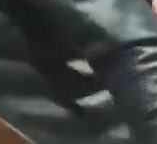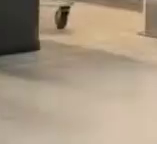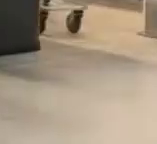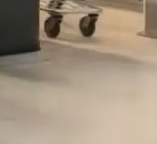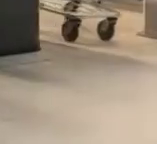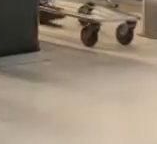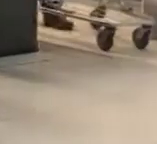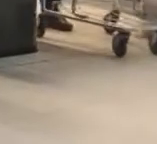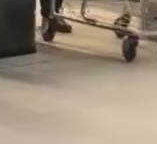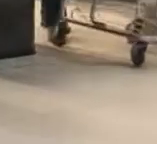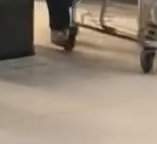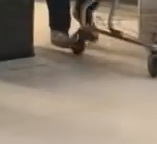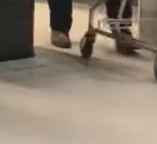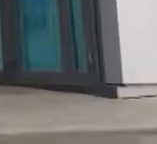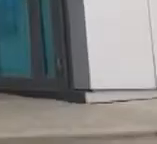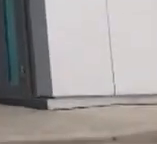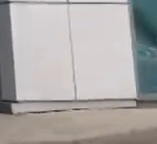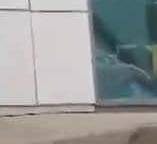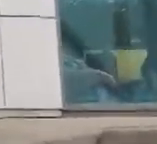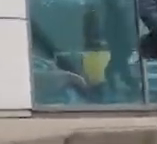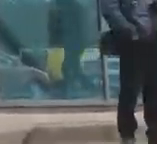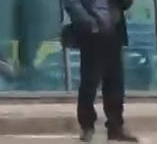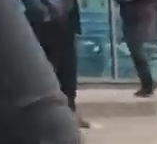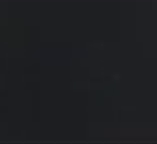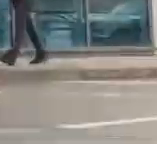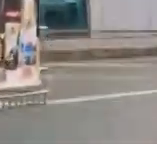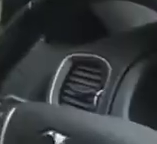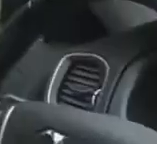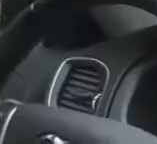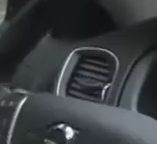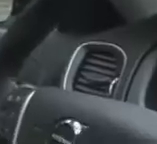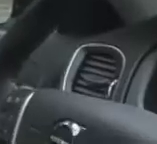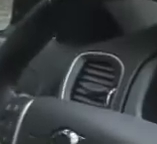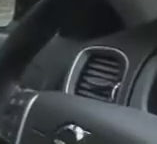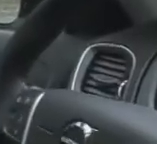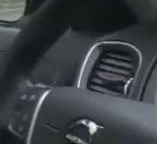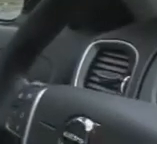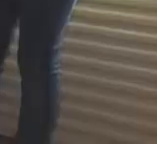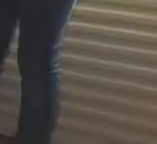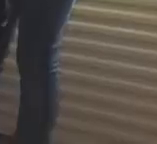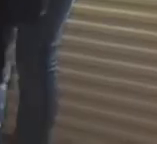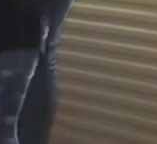на продукти та розвозить в села і багатодітним сім'ям, як чернігівська волонтерка проводить карантин.